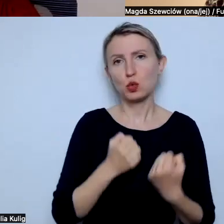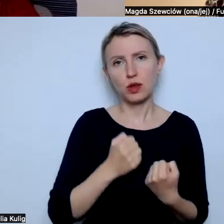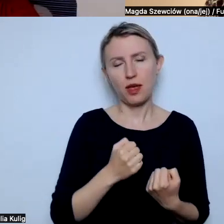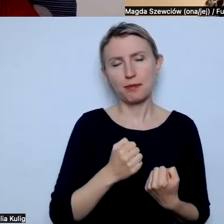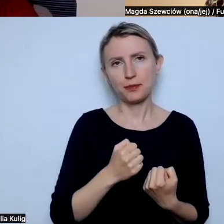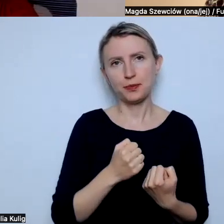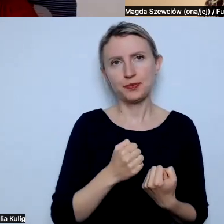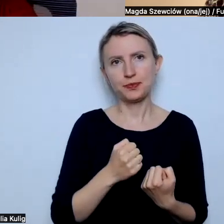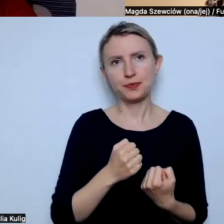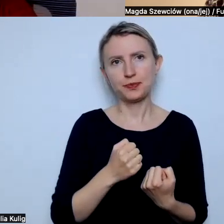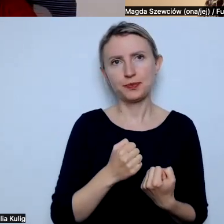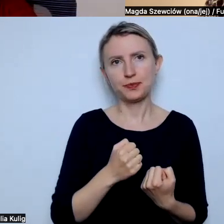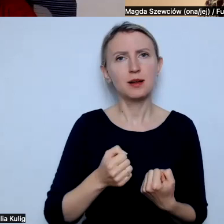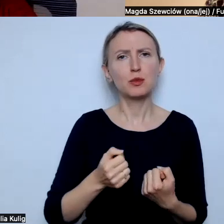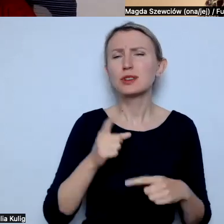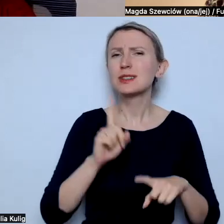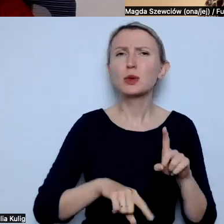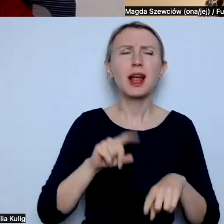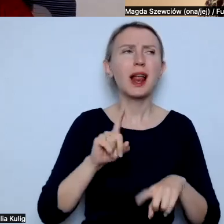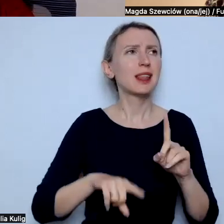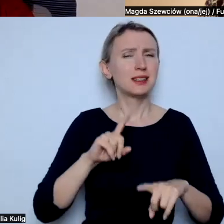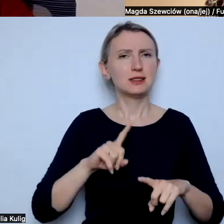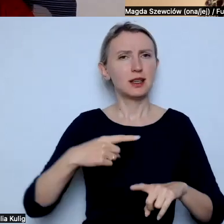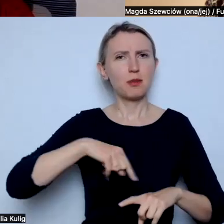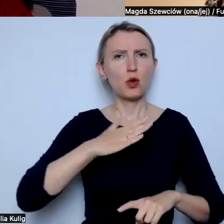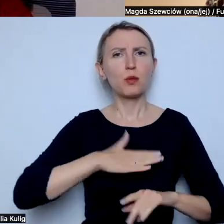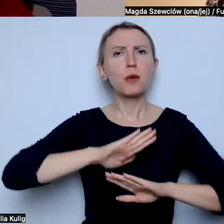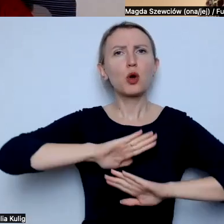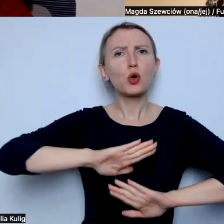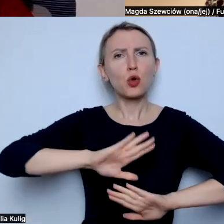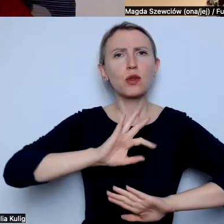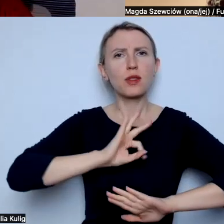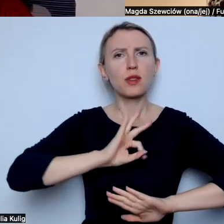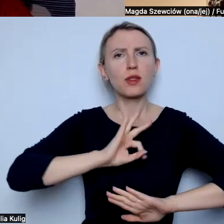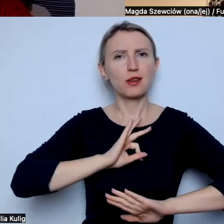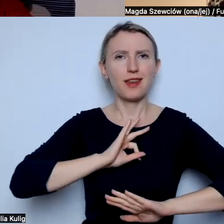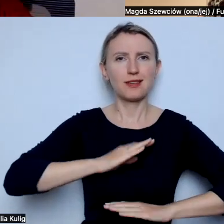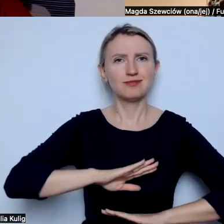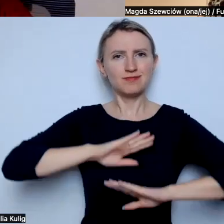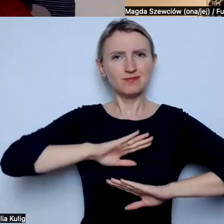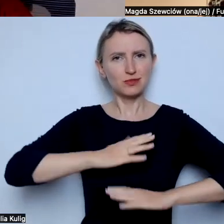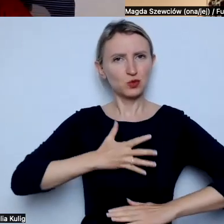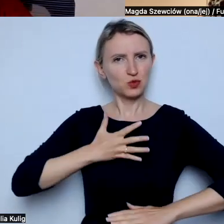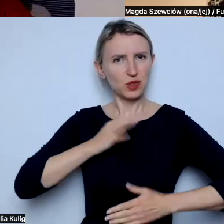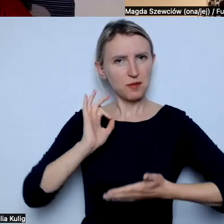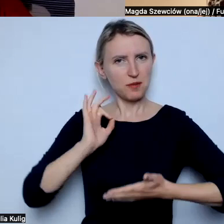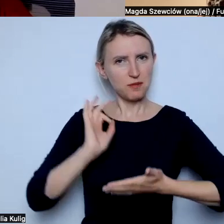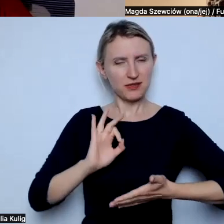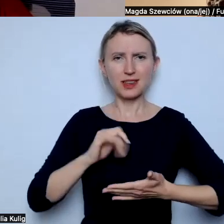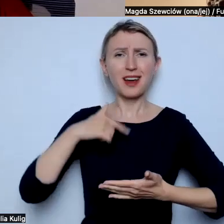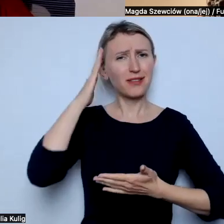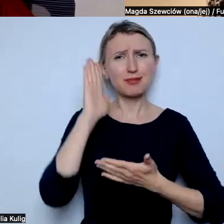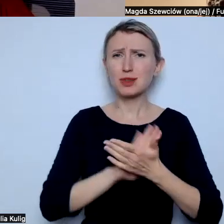jakby jest absolutnie naturalną rzeczą na świecie, że lubimy chronić swoje ego i dobre samopoczucie, więc ja wiem, że przepraszanie bywa